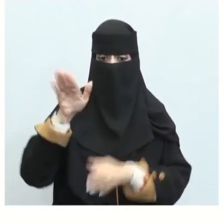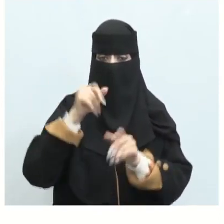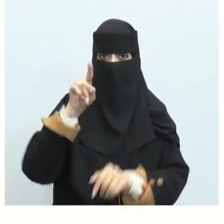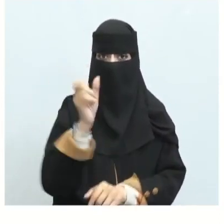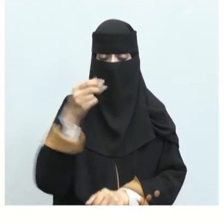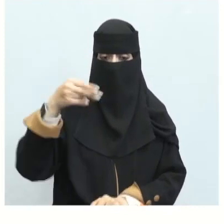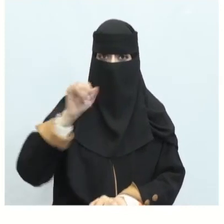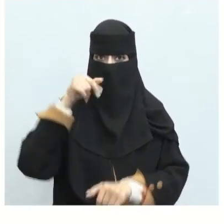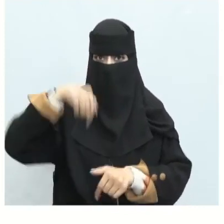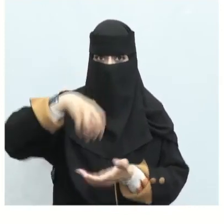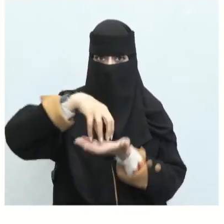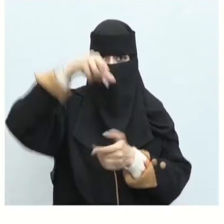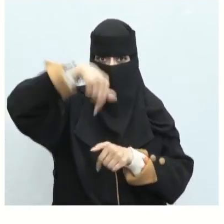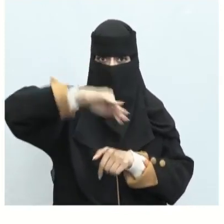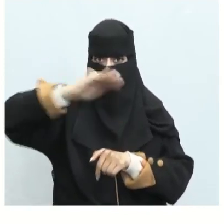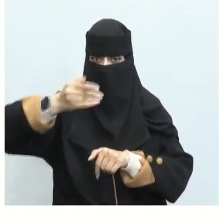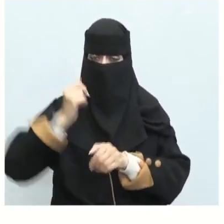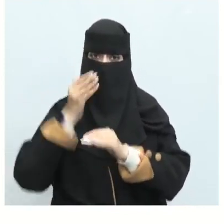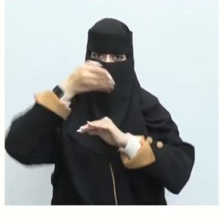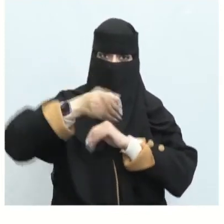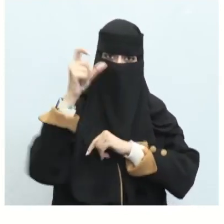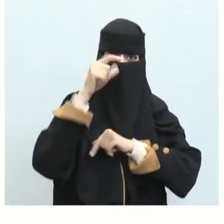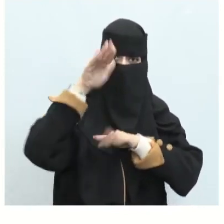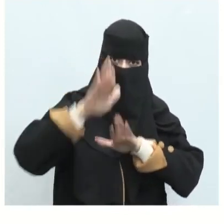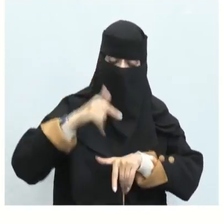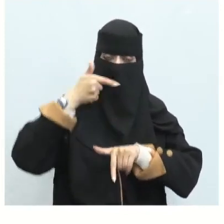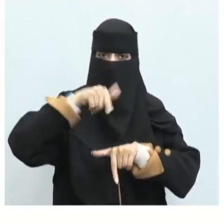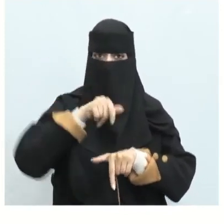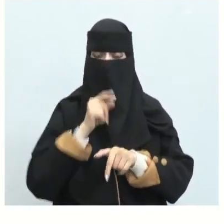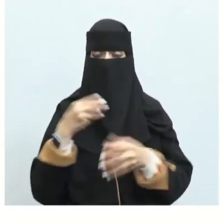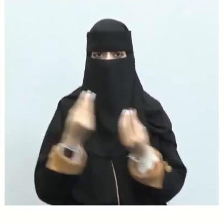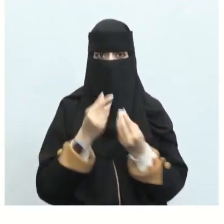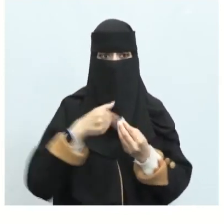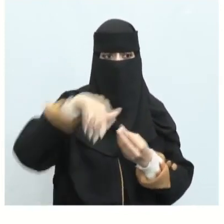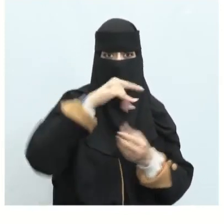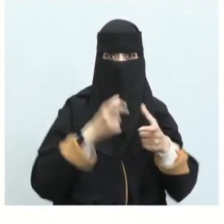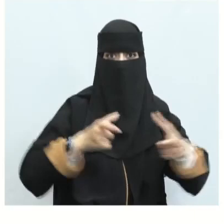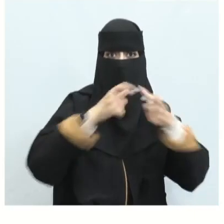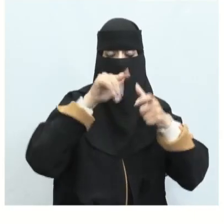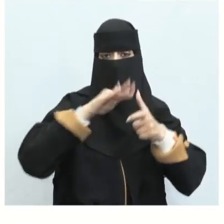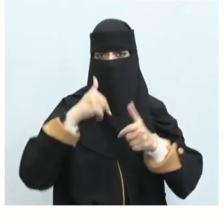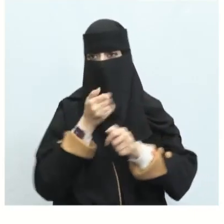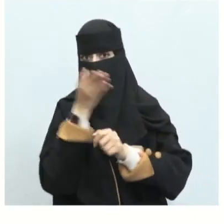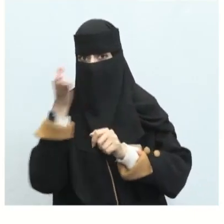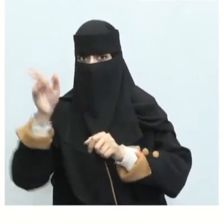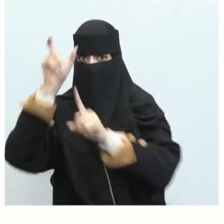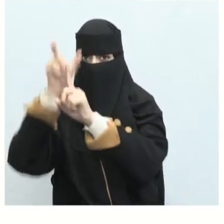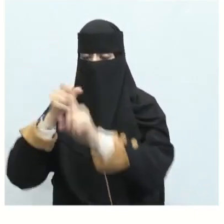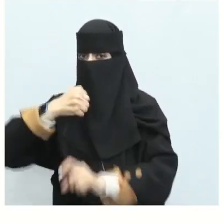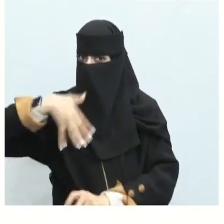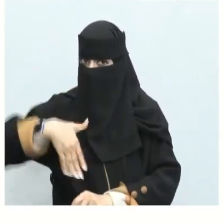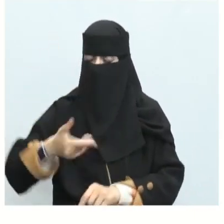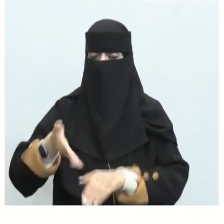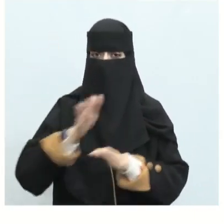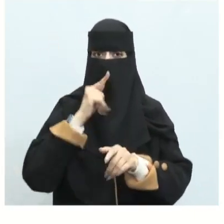من أهل نجد وقد أدركت الإسلام فأسلمت ووفدت مع قومها على رسول الله صلى الله عليه وسلم